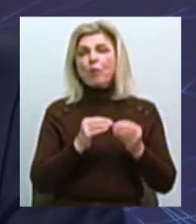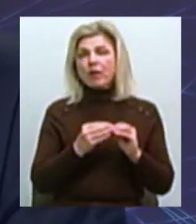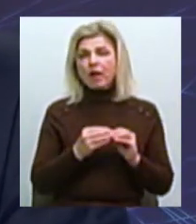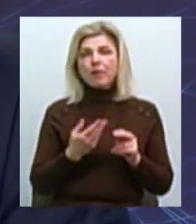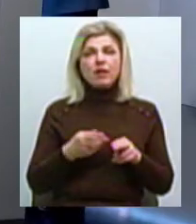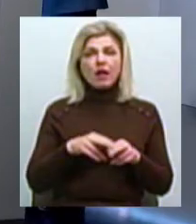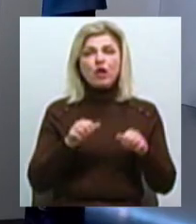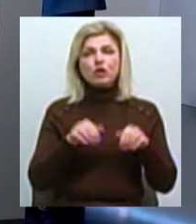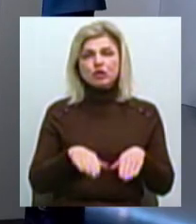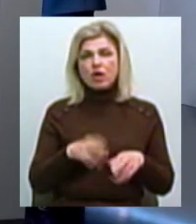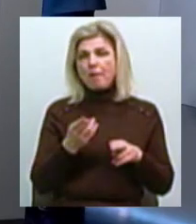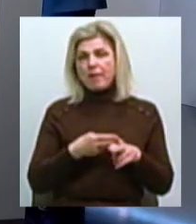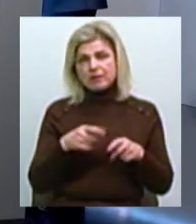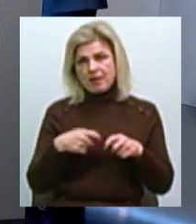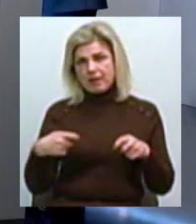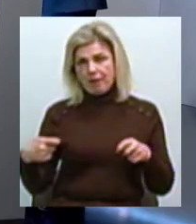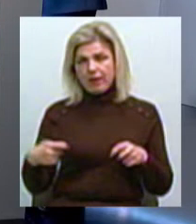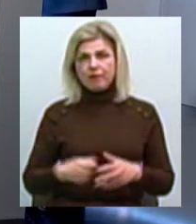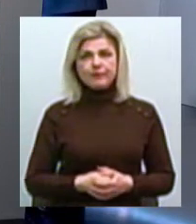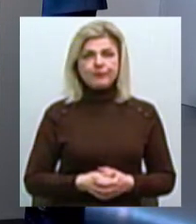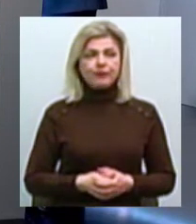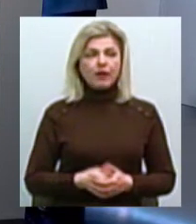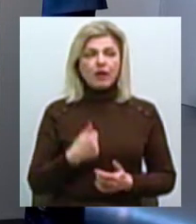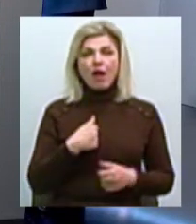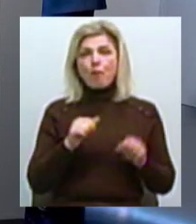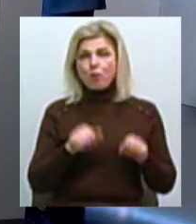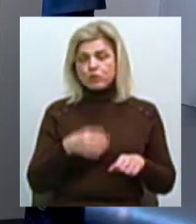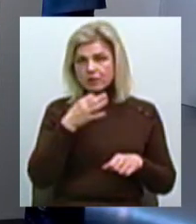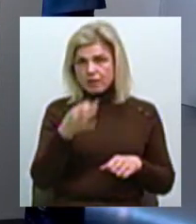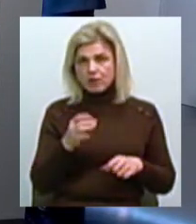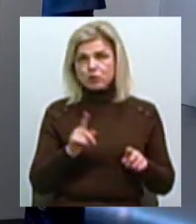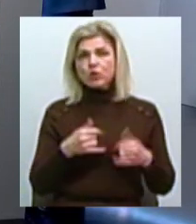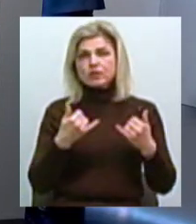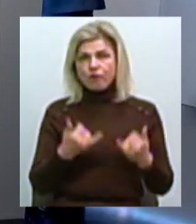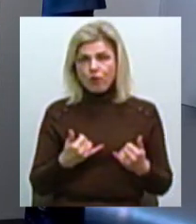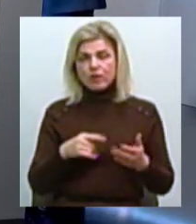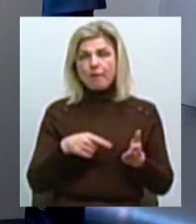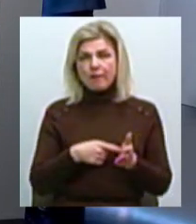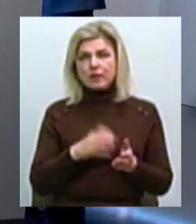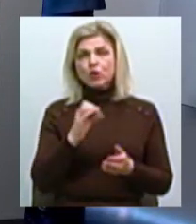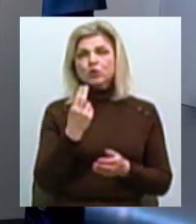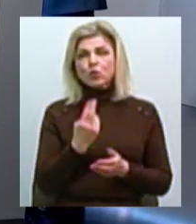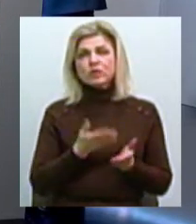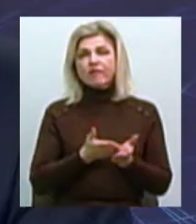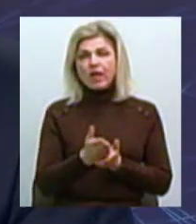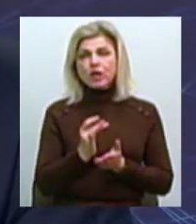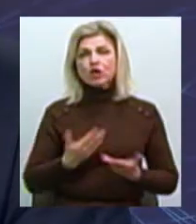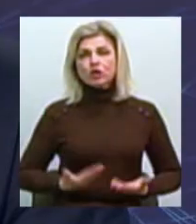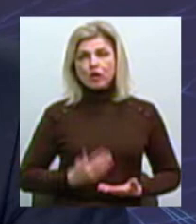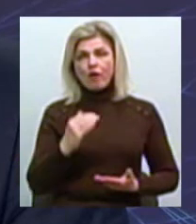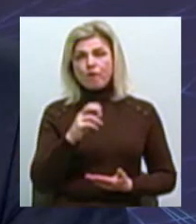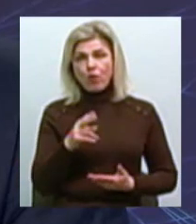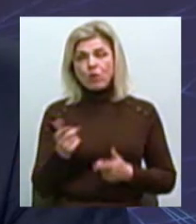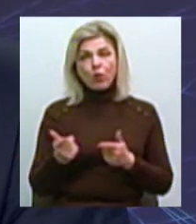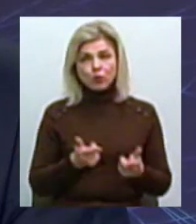майже без затримки Тому я можу сказати, що на сьогоднішній день місто, як соціальна сфера, так і жилий фонд практично